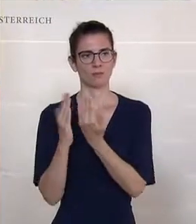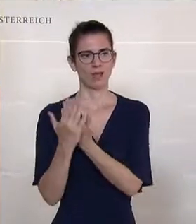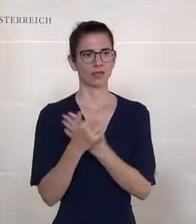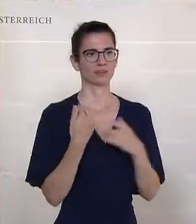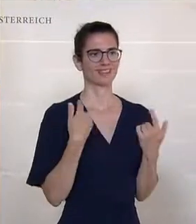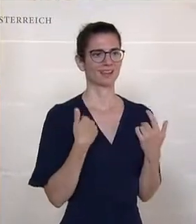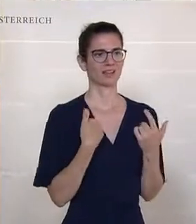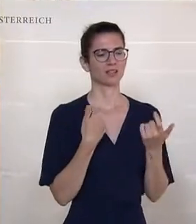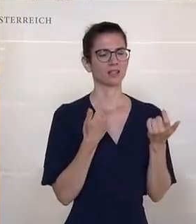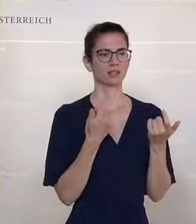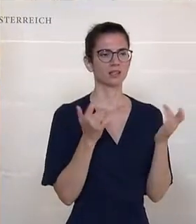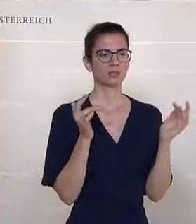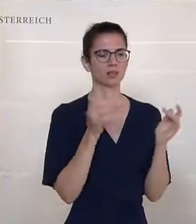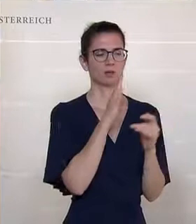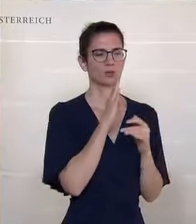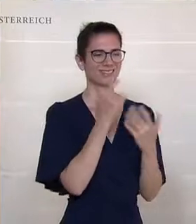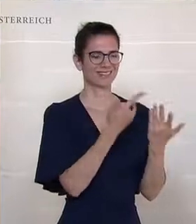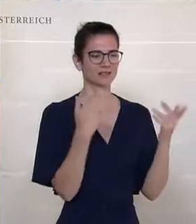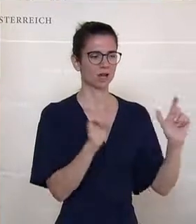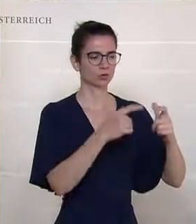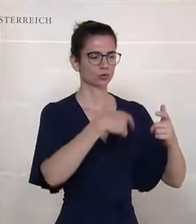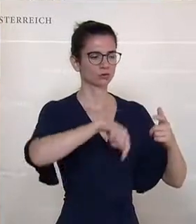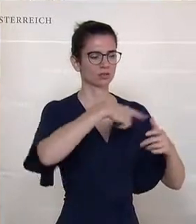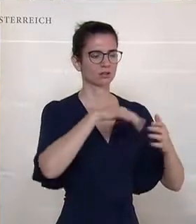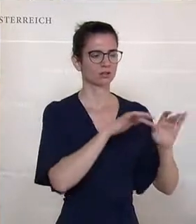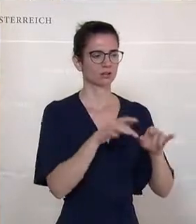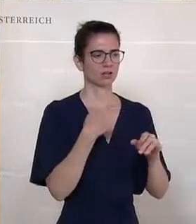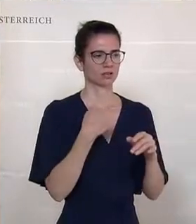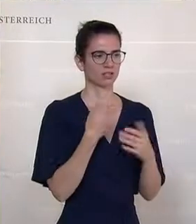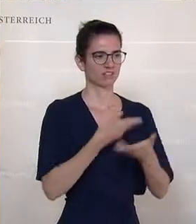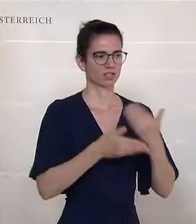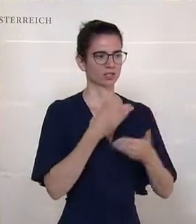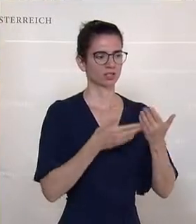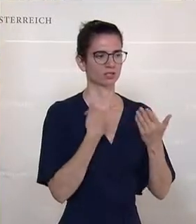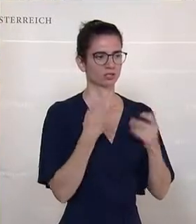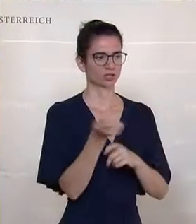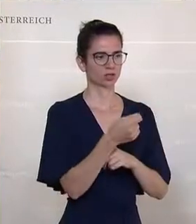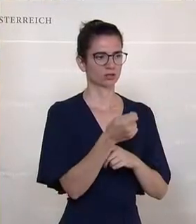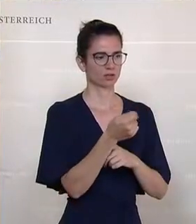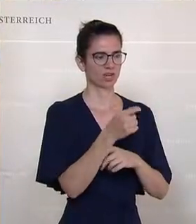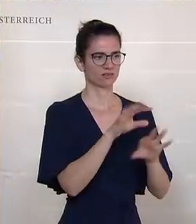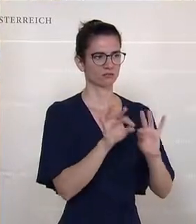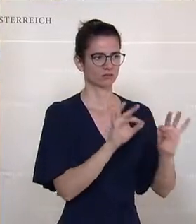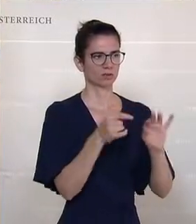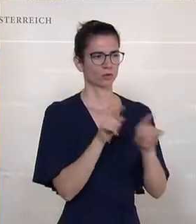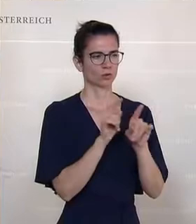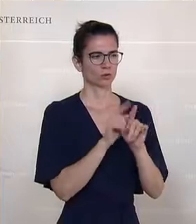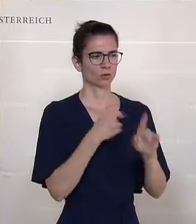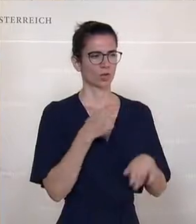multilateralen Entwicklungszusammenarbeit abwickelt. Da geht es unter anderem um